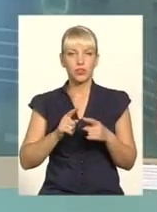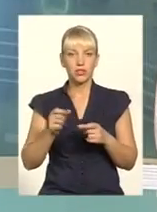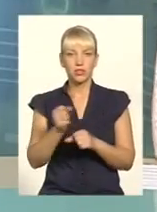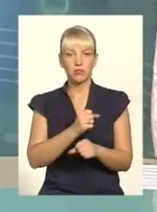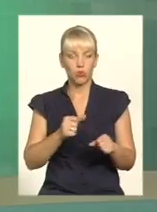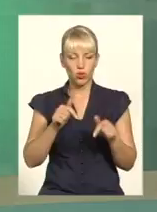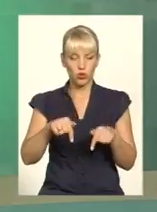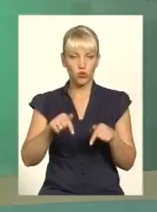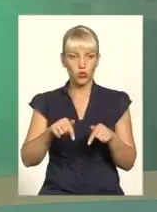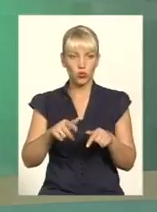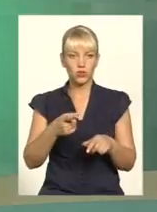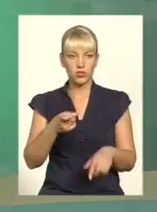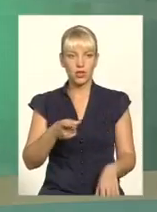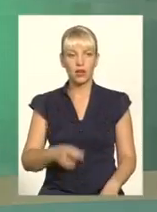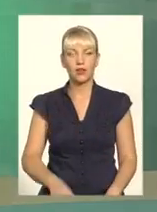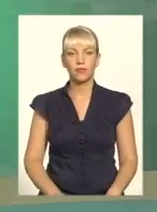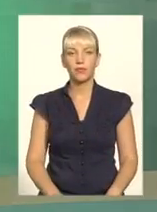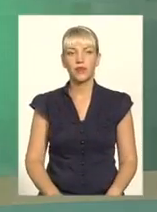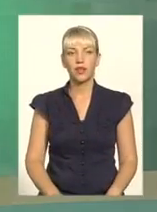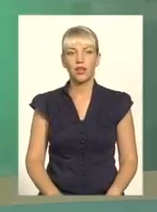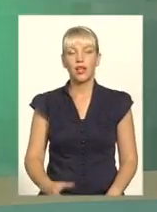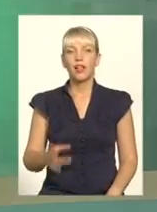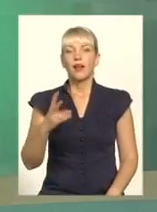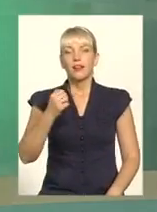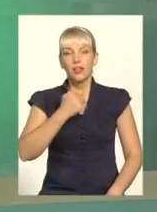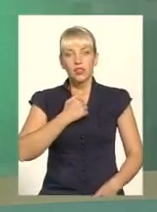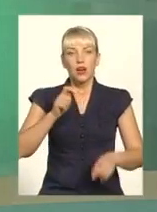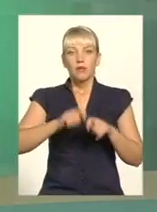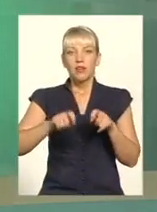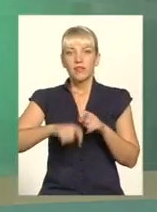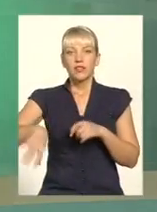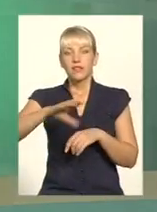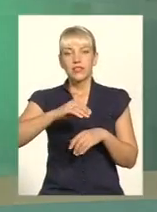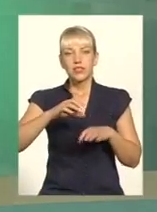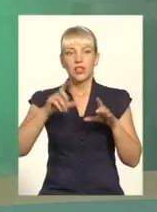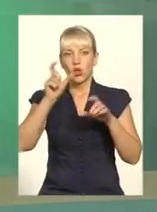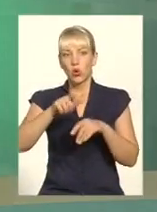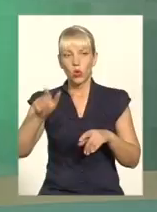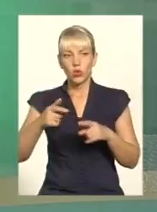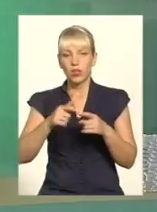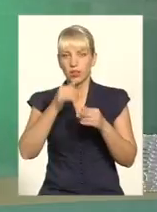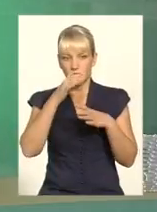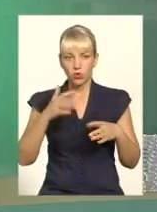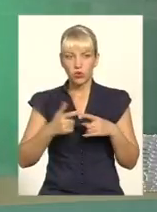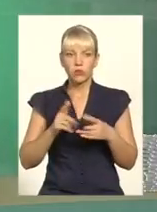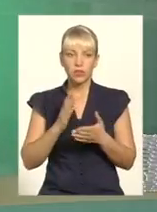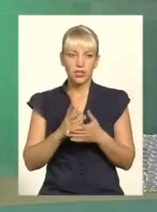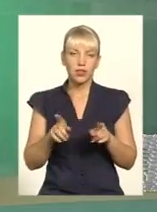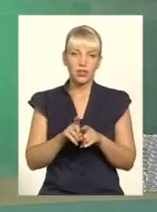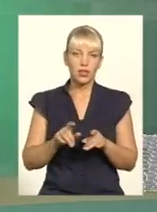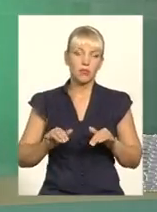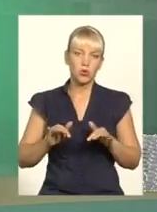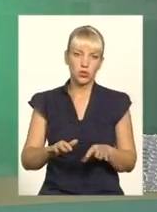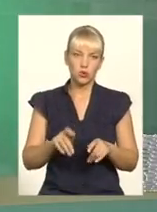тут. На жаль, перевірити всіх громадян, милиція, не має можливості. Також, законом передбачено певна процедура перевірки того чи іншого громадянина.